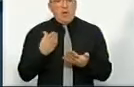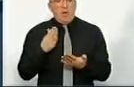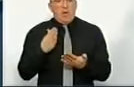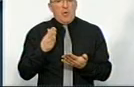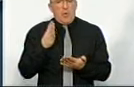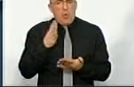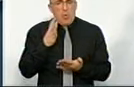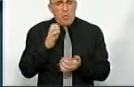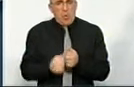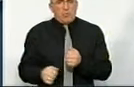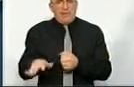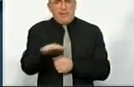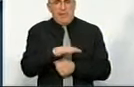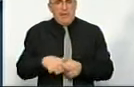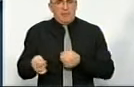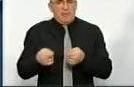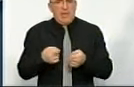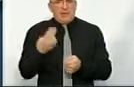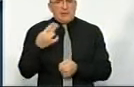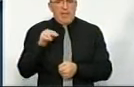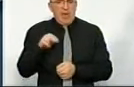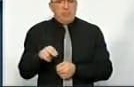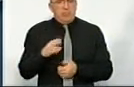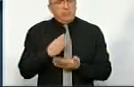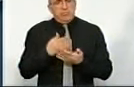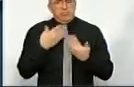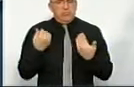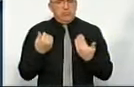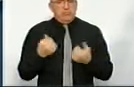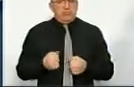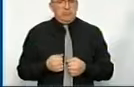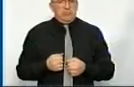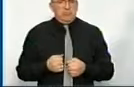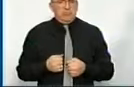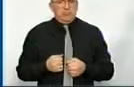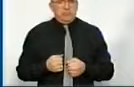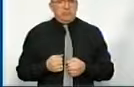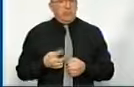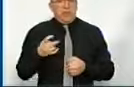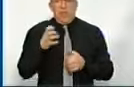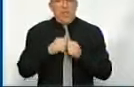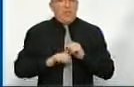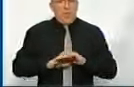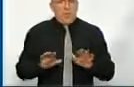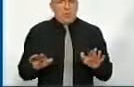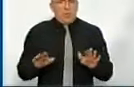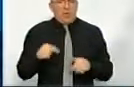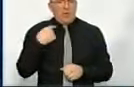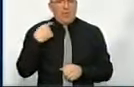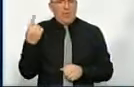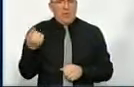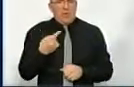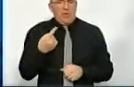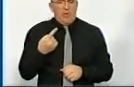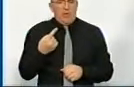кожній територіальній громаді наявний ЦНАП, новотвореній громаді, звичайно, ми говоримо, чи ні? Ні, не в кожній. Тут Кіровоградська